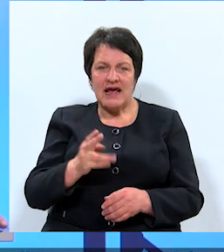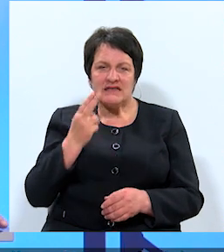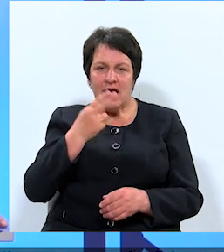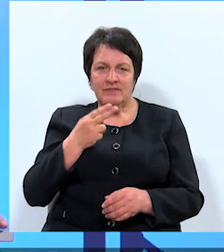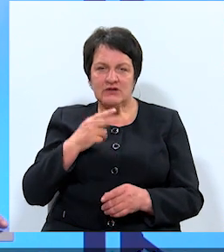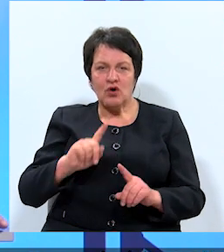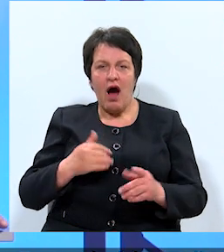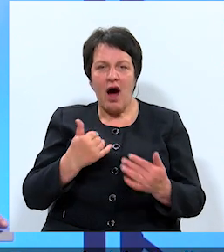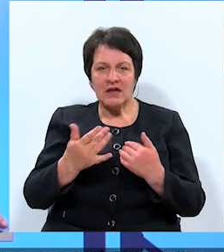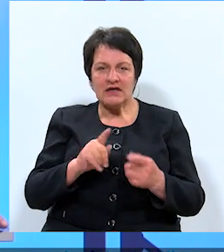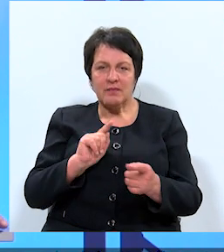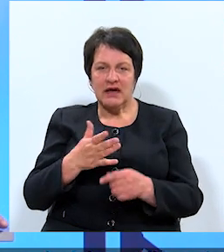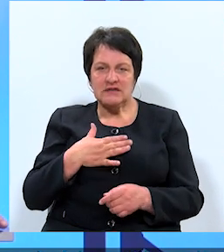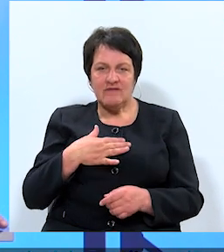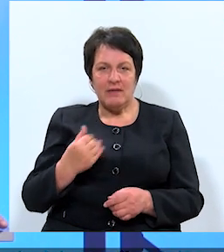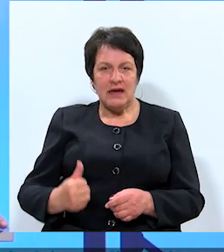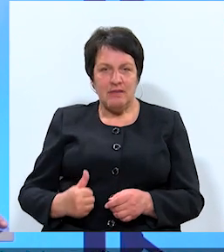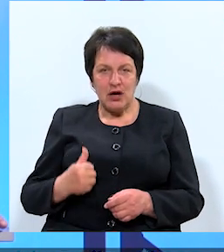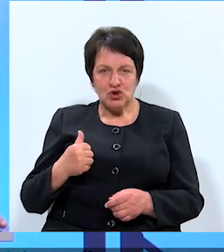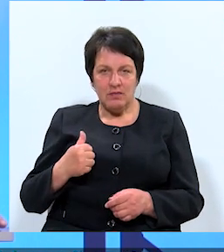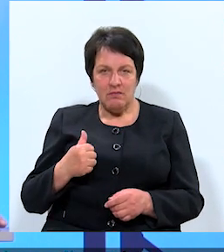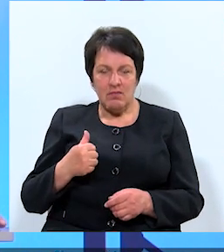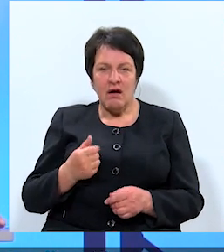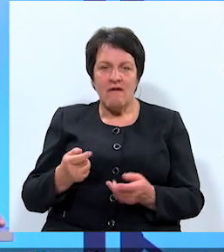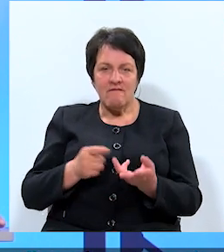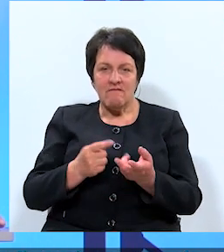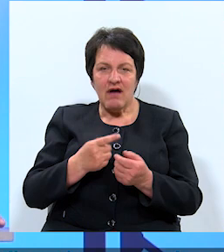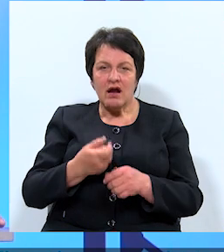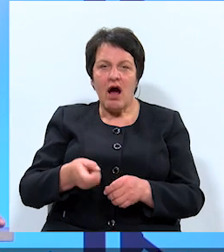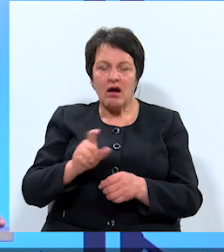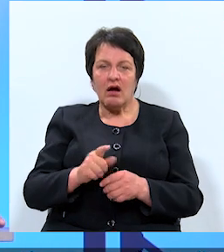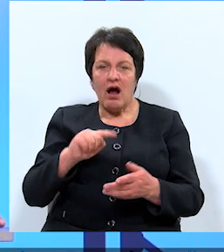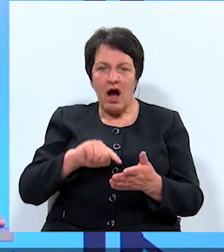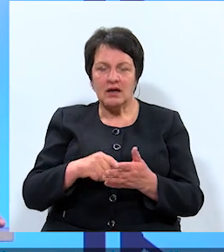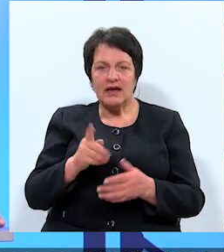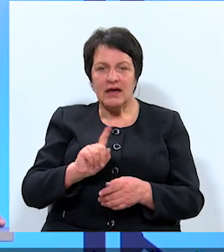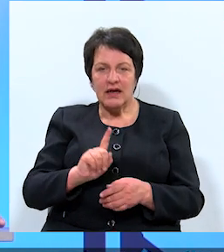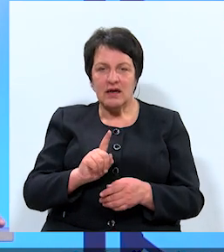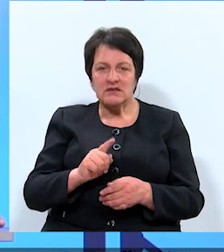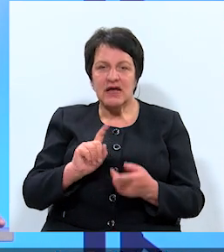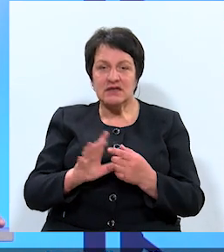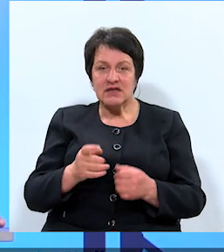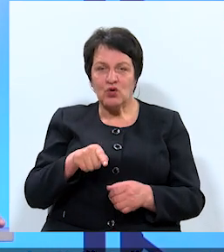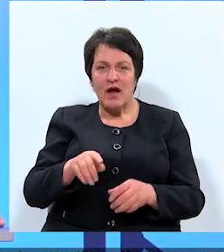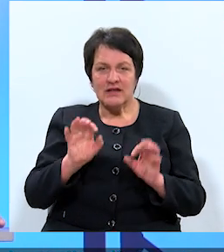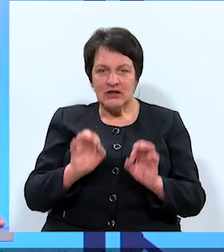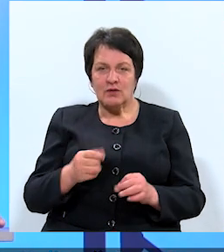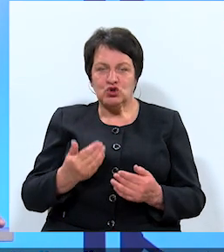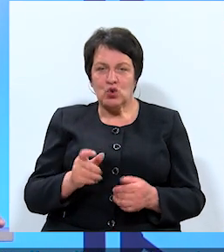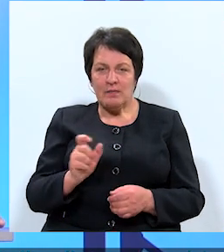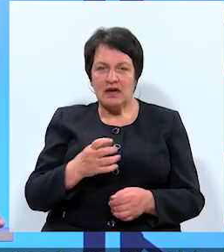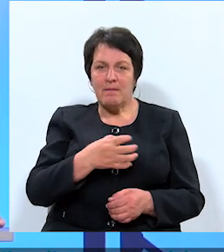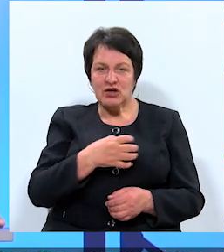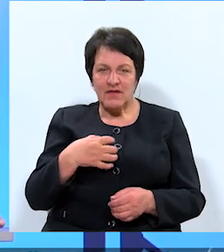attieksmi pret saviem īpašumiem vairāk kārt ir saistīts ar to, ka tiešām šobrīd pašvaldībā ir